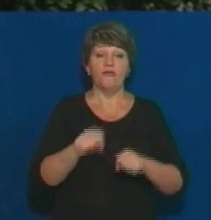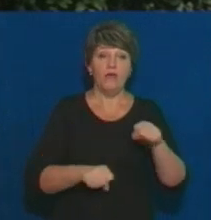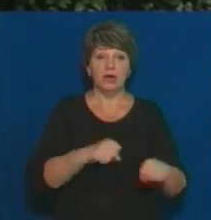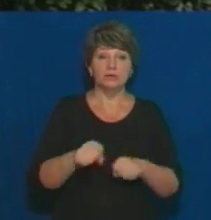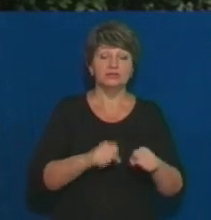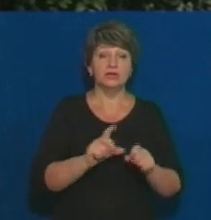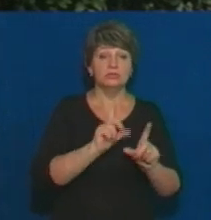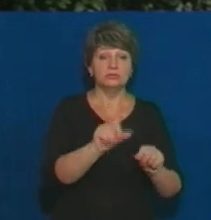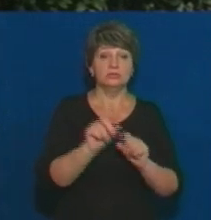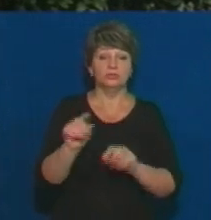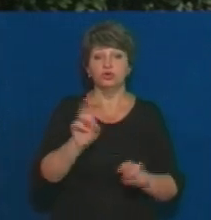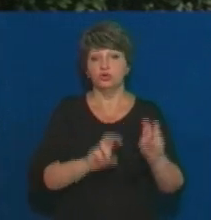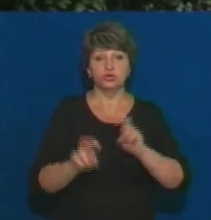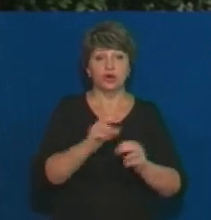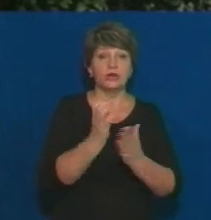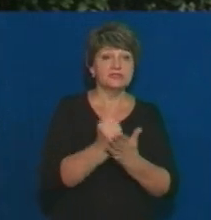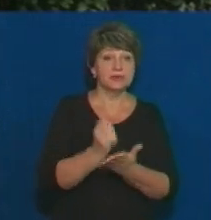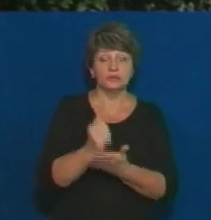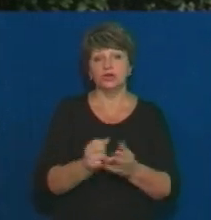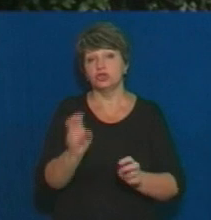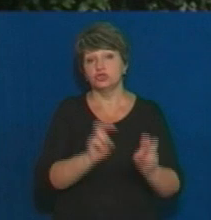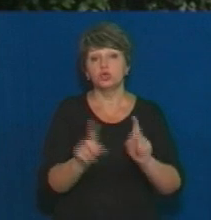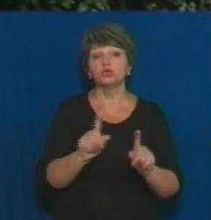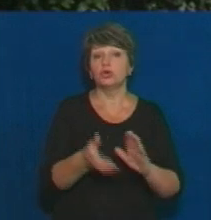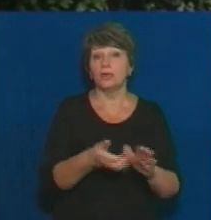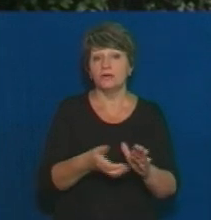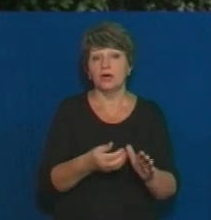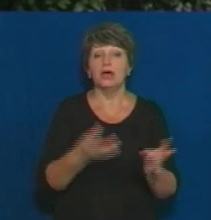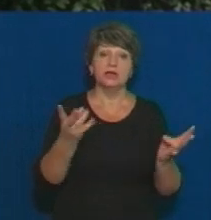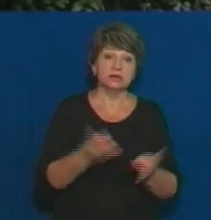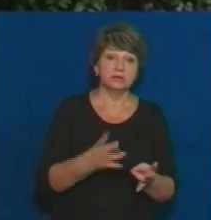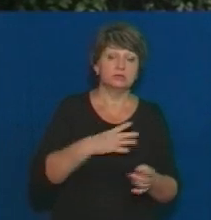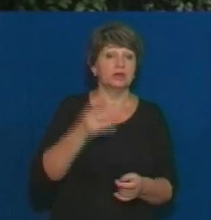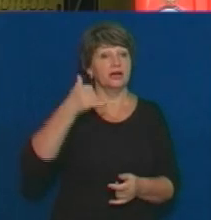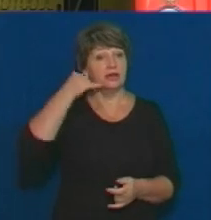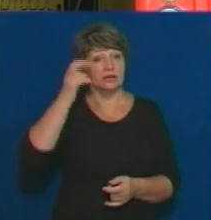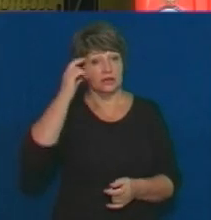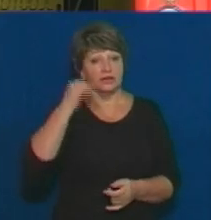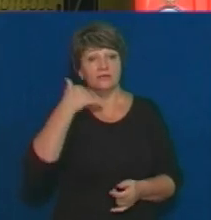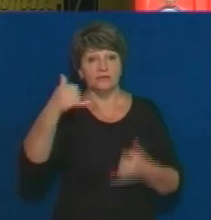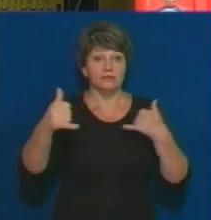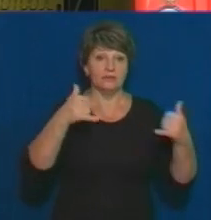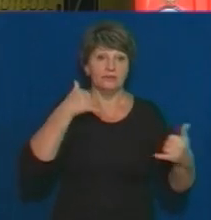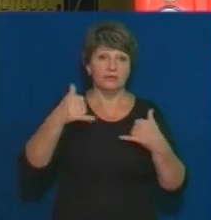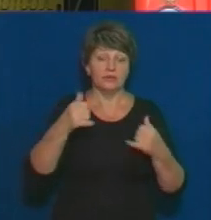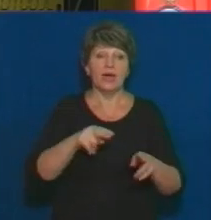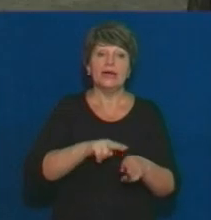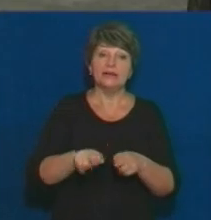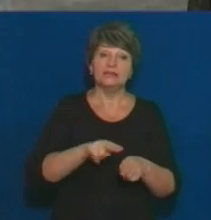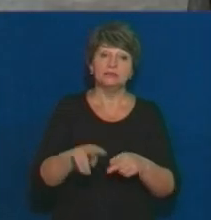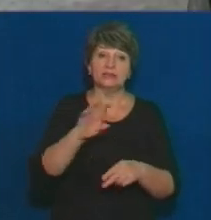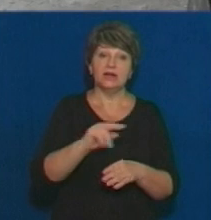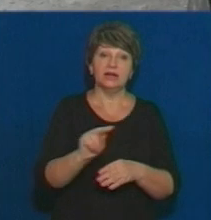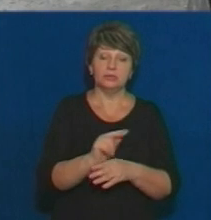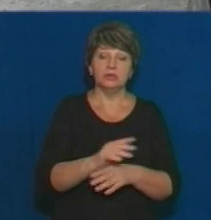по запчасті, шукав, все шукав, що не вистачало, там шукав. Не треба на Київ дзвонити, з Києва привозили. Інструменти для ремонту авто